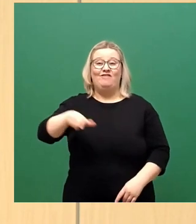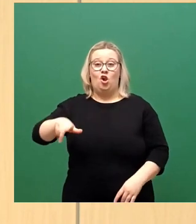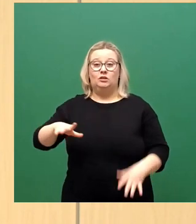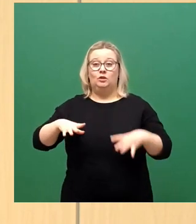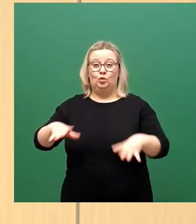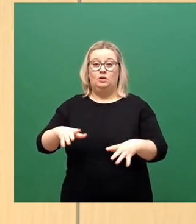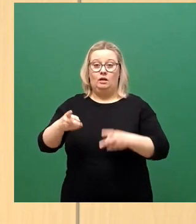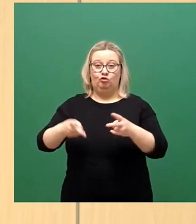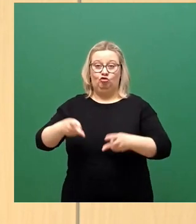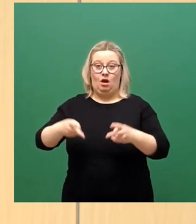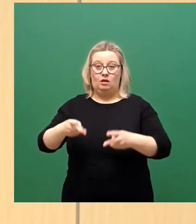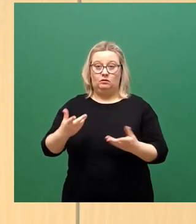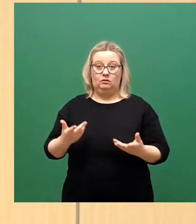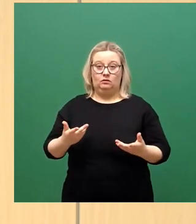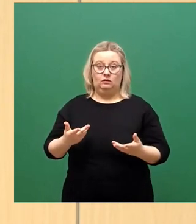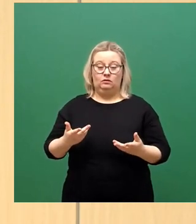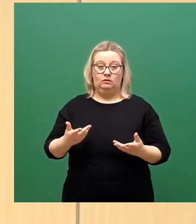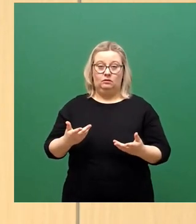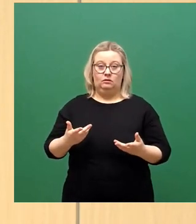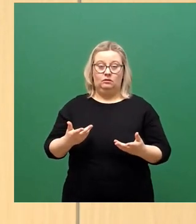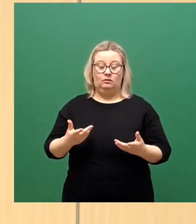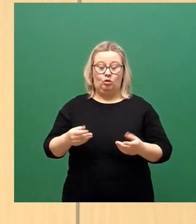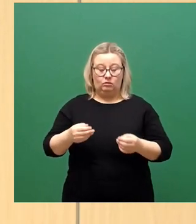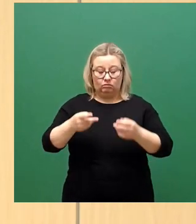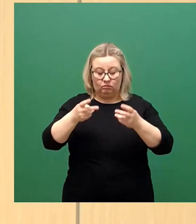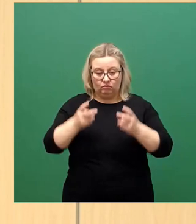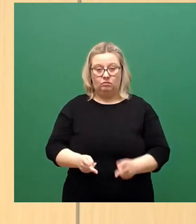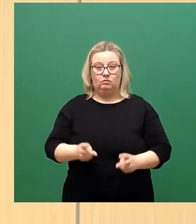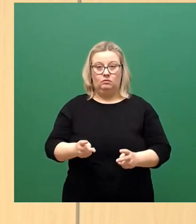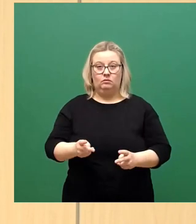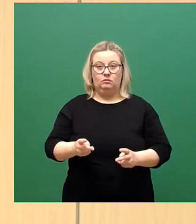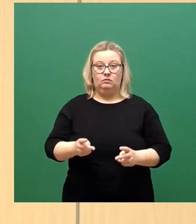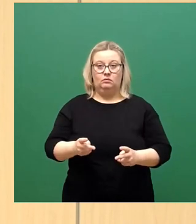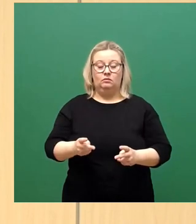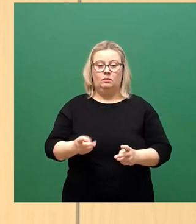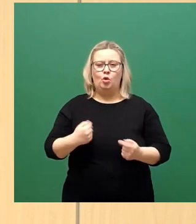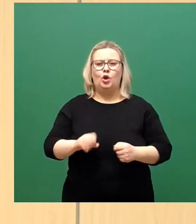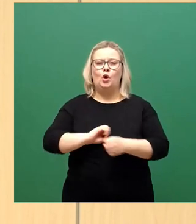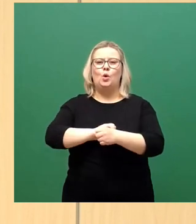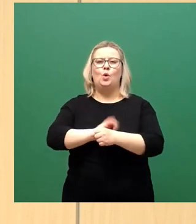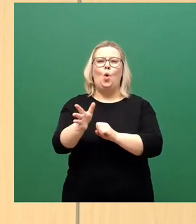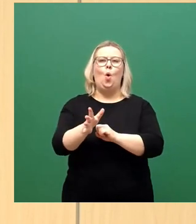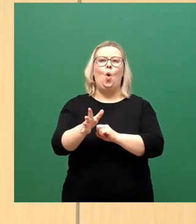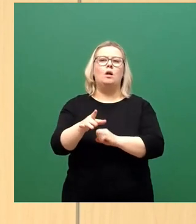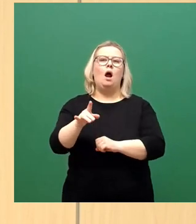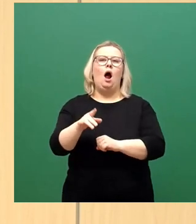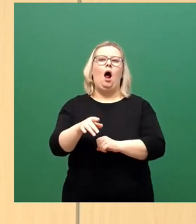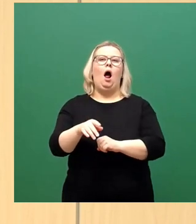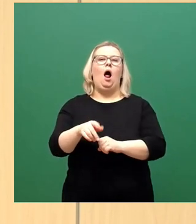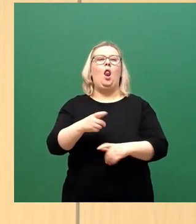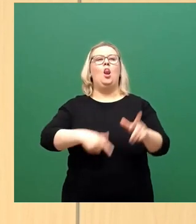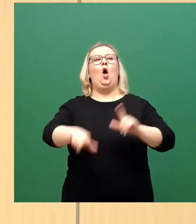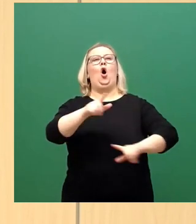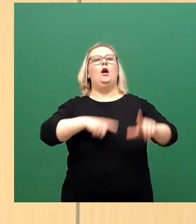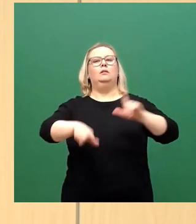Das ist astreine Corona-Leugnerei. Sie verharmlosen dieses tödliche Virus. Und ich